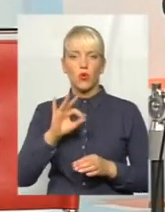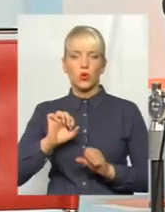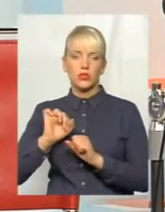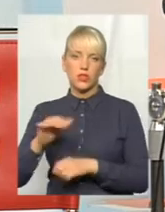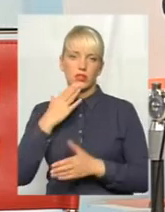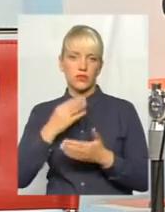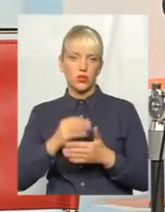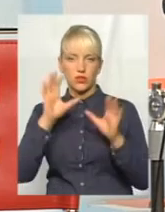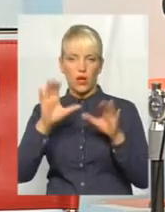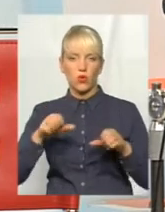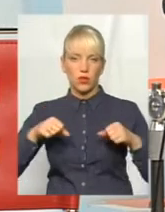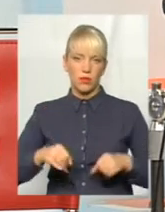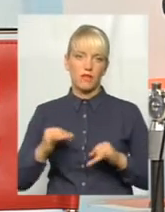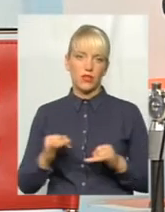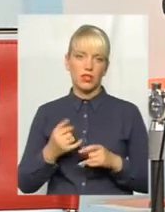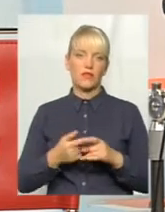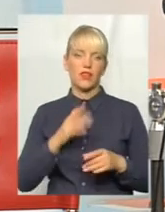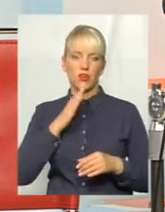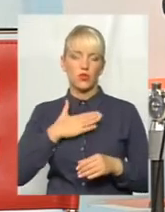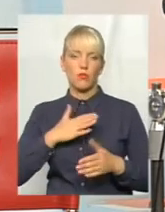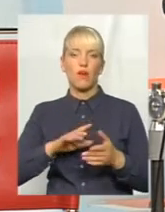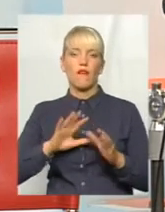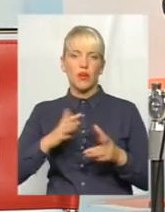Тобто, в нашому випадку, це приватбанк.